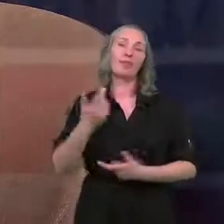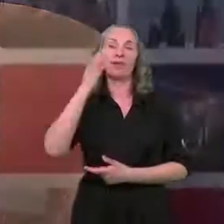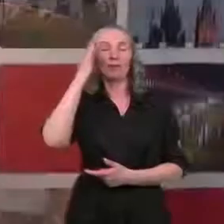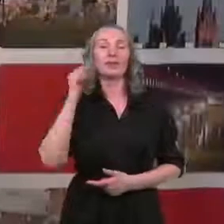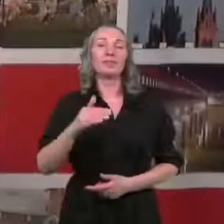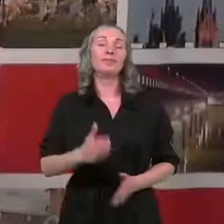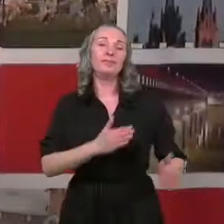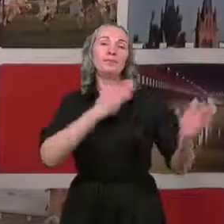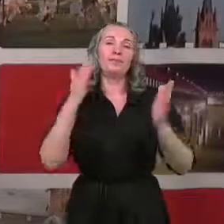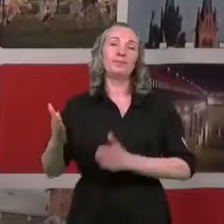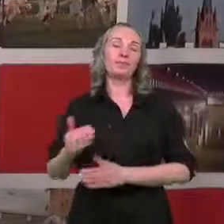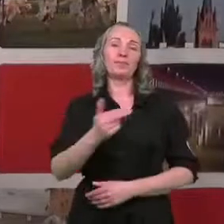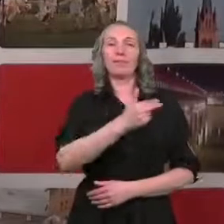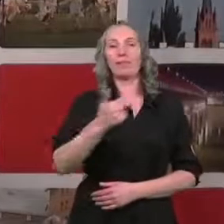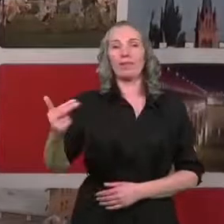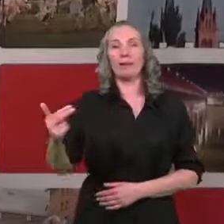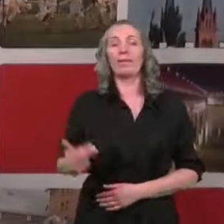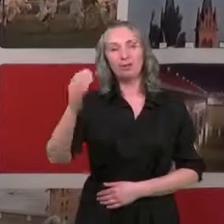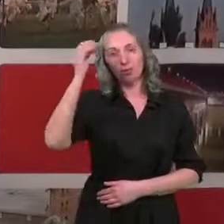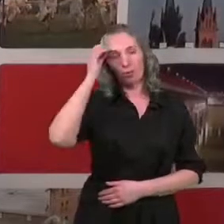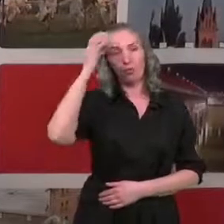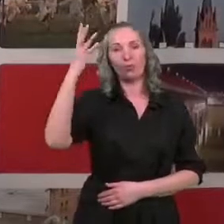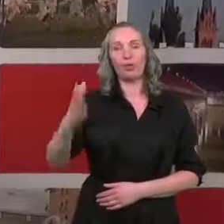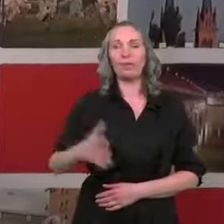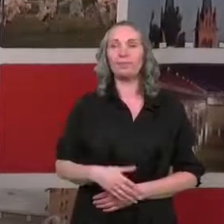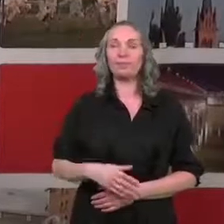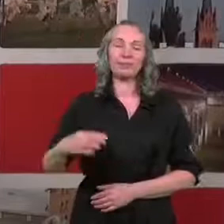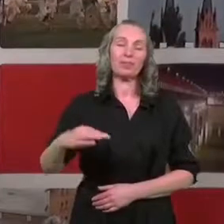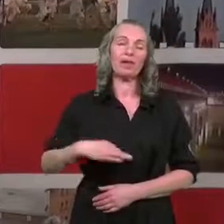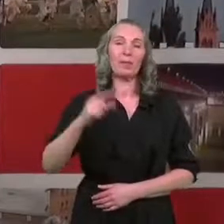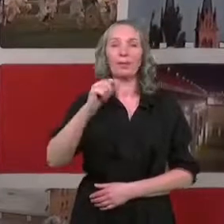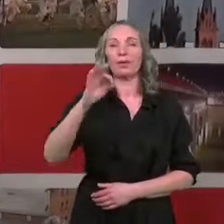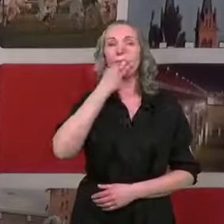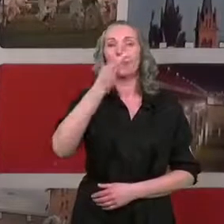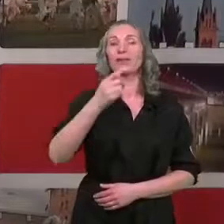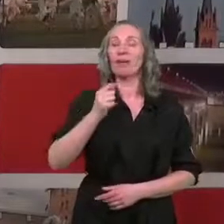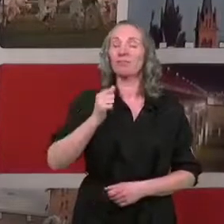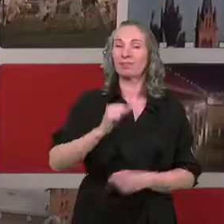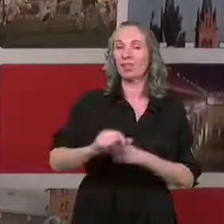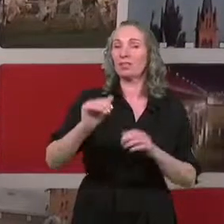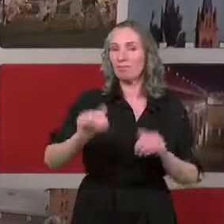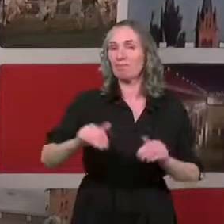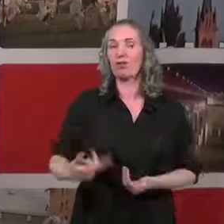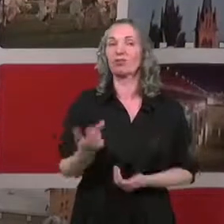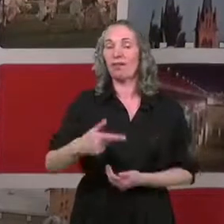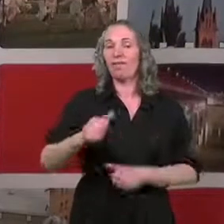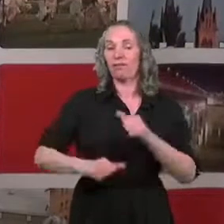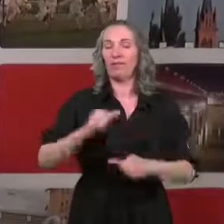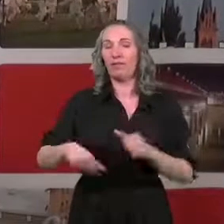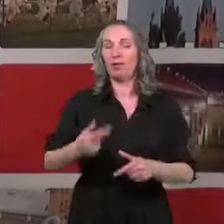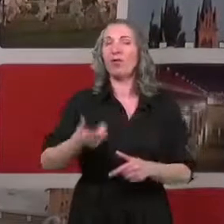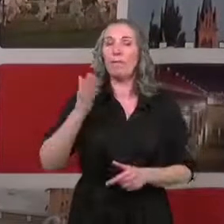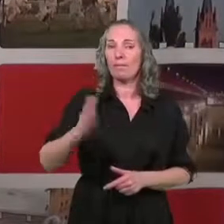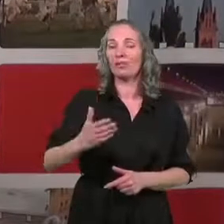W takim razie przejdźmy do tematu kultury. Pan Piotr pyta o to, czy jest szansa na to, że w tym roku